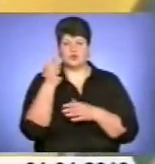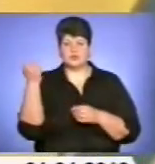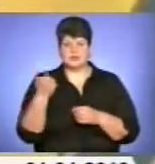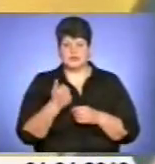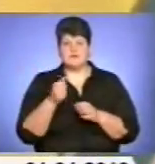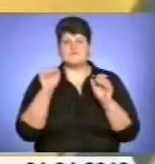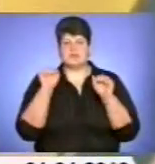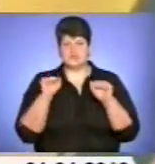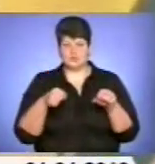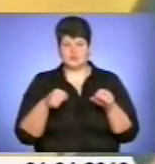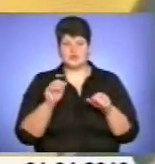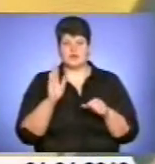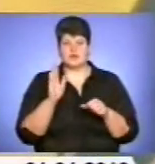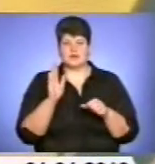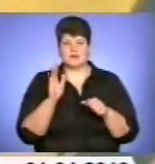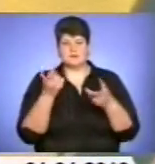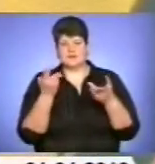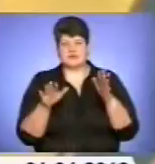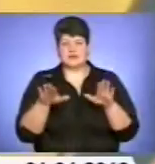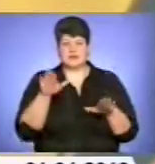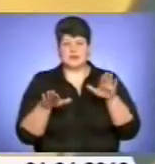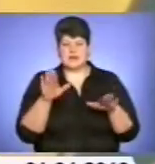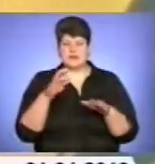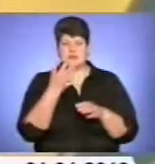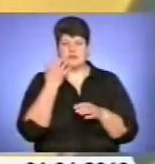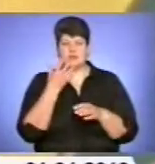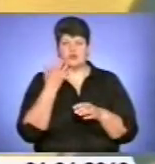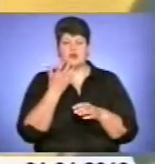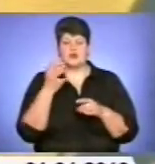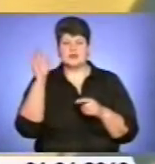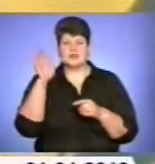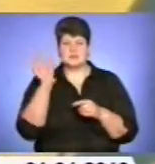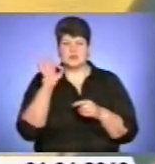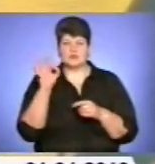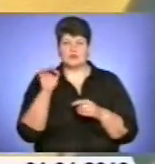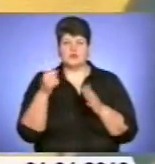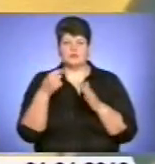Відповідно, незначительне колебання температури в течінні суток на плюс.